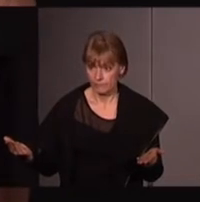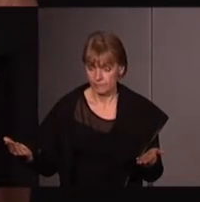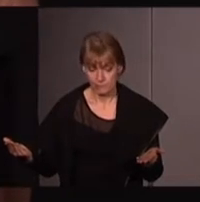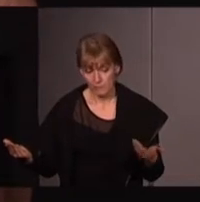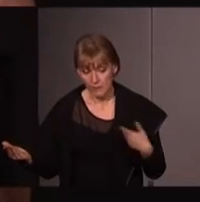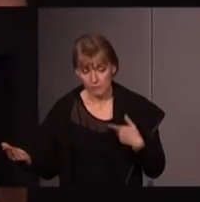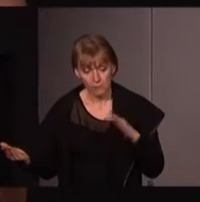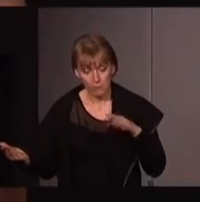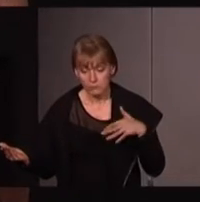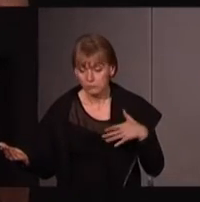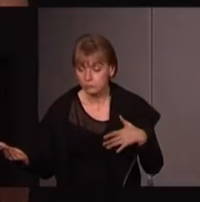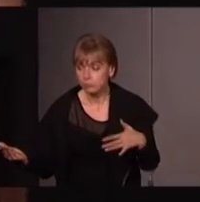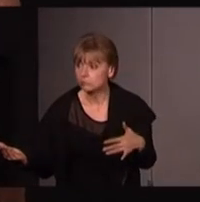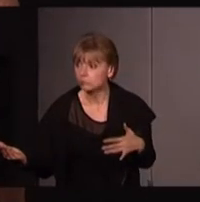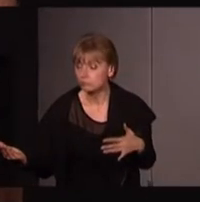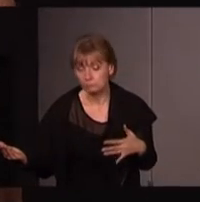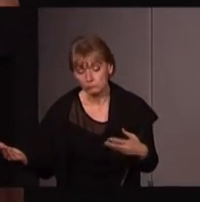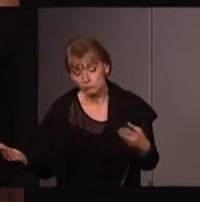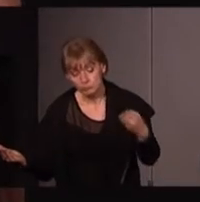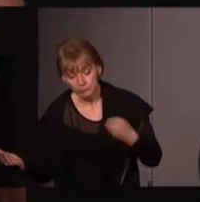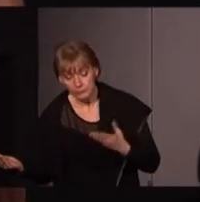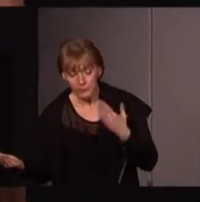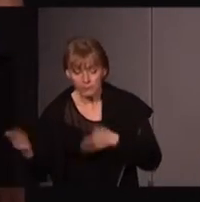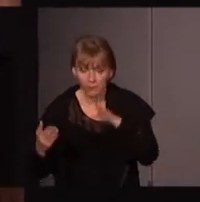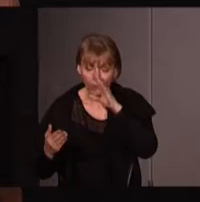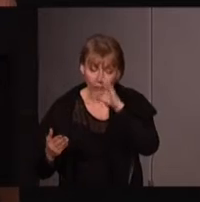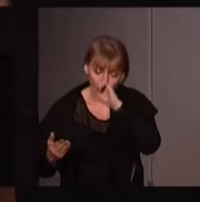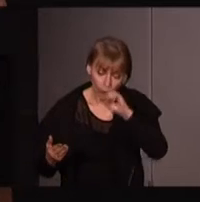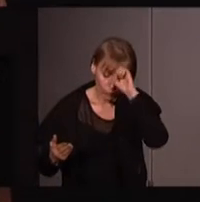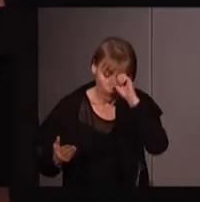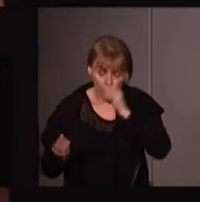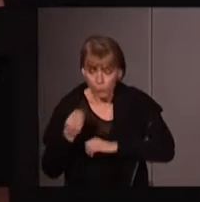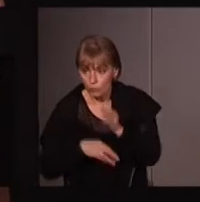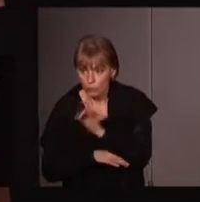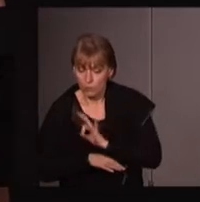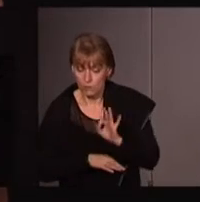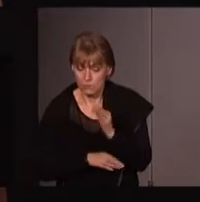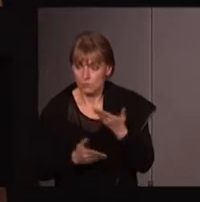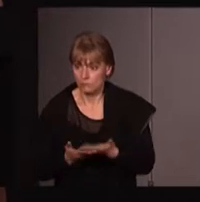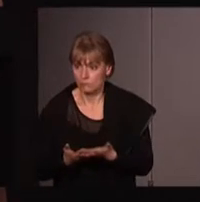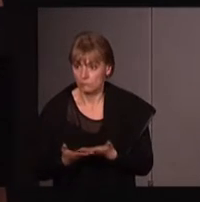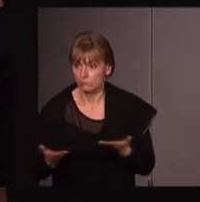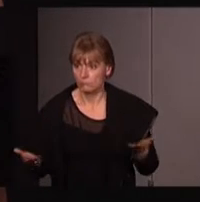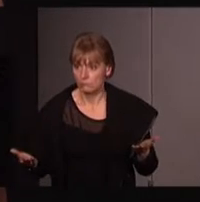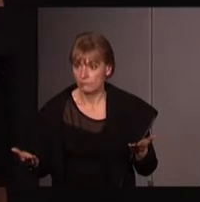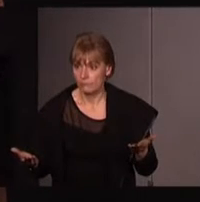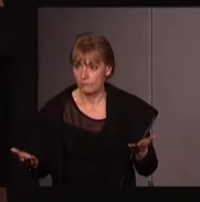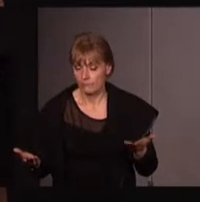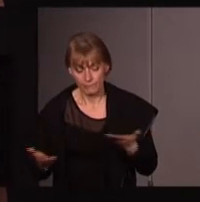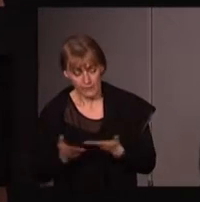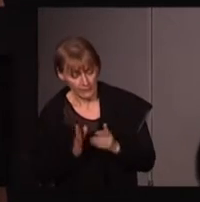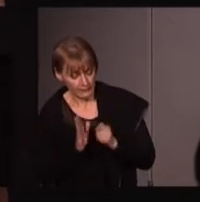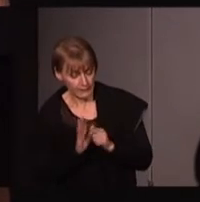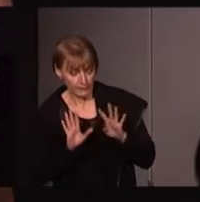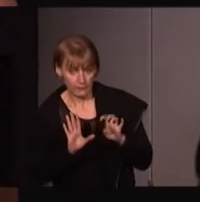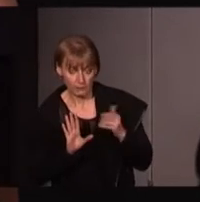en est arrivé, notamment, peut-être pas qu'en France, mais en tout cas en Europe, en tout cas en France, certainement, à savoir qu'en effet, à partir des années